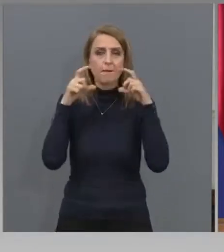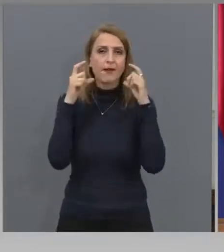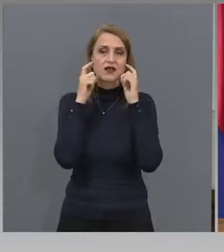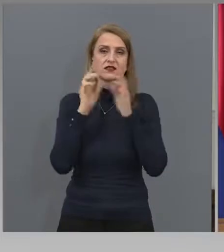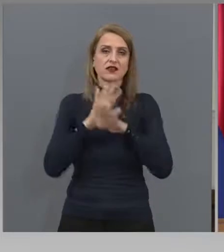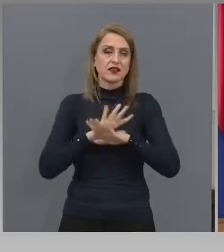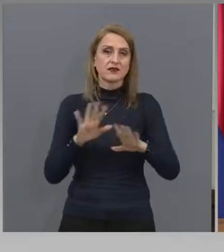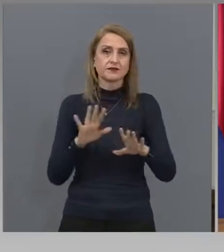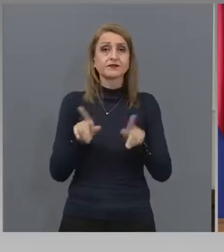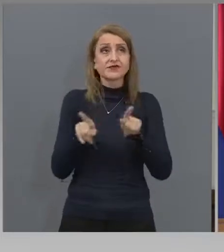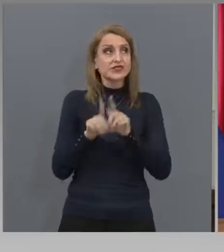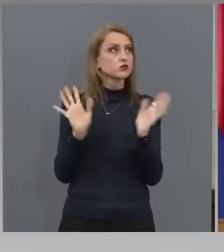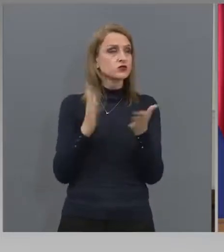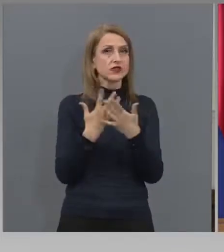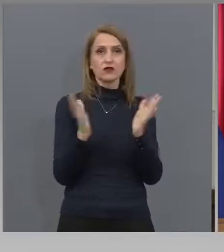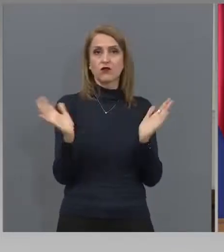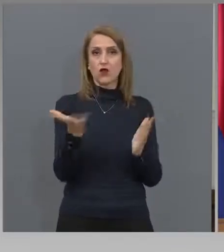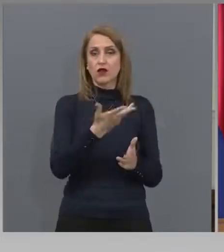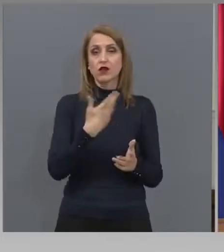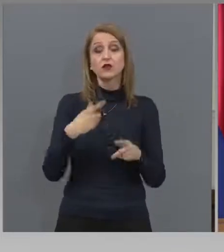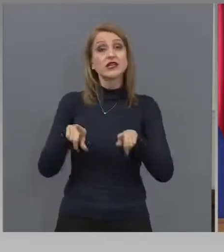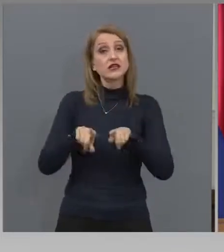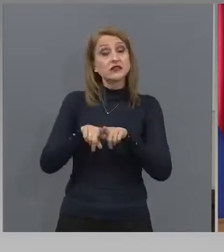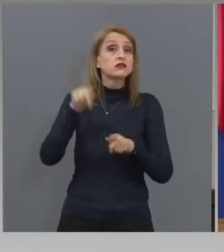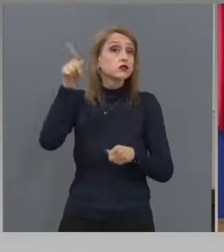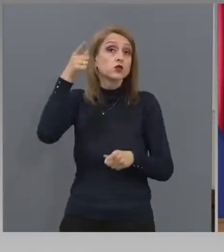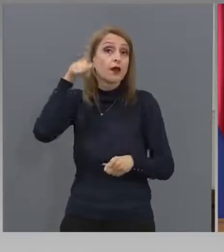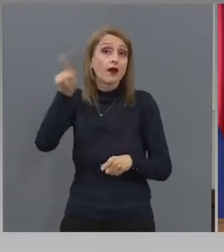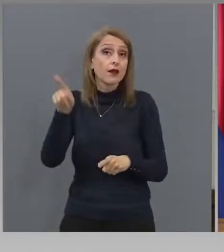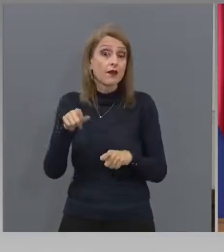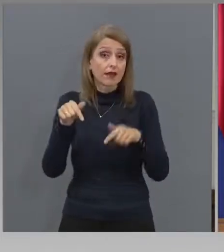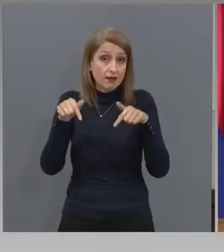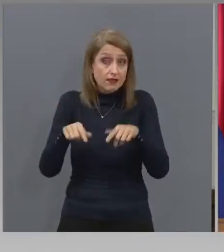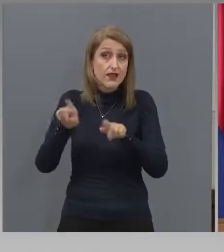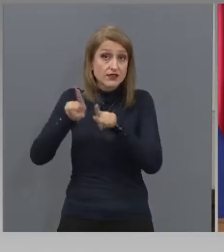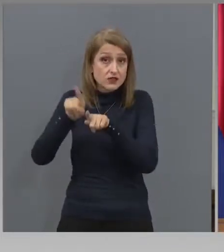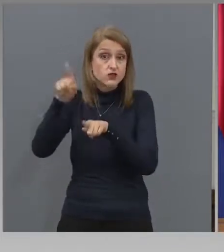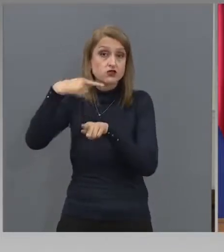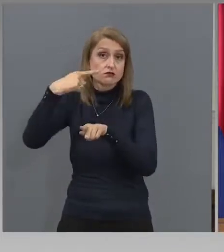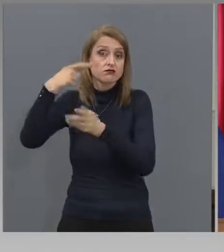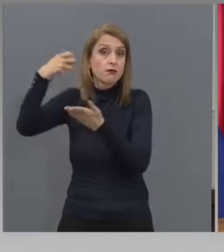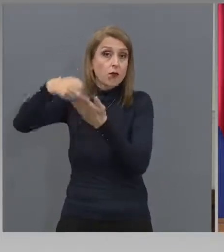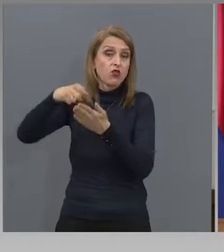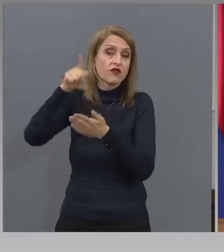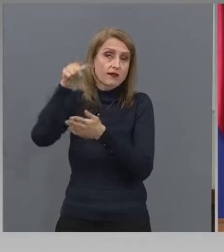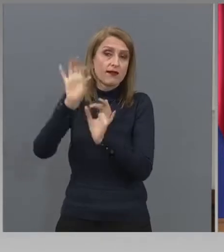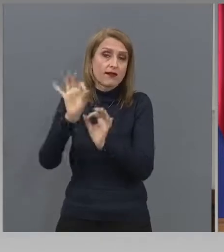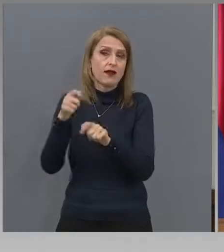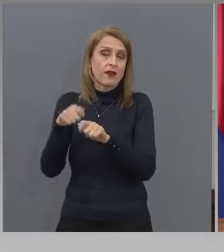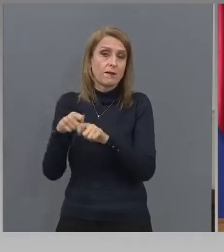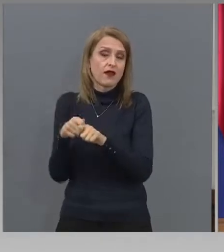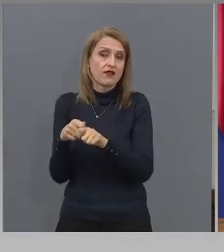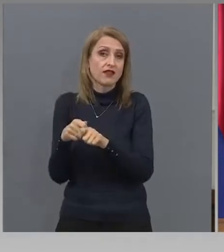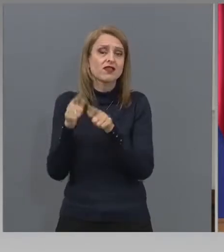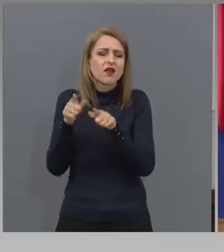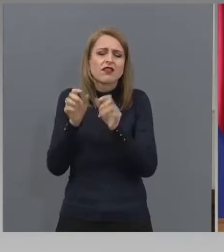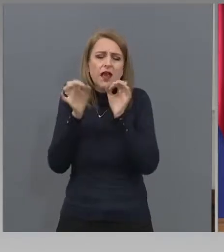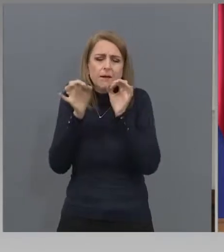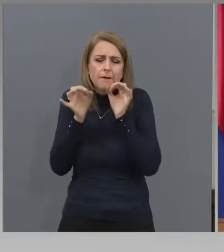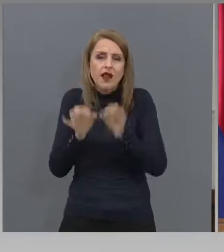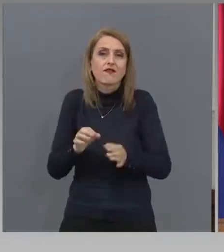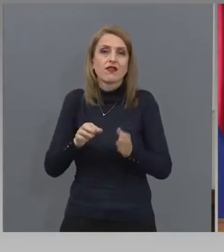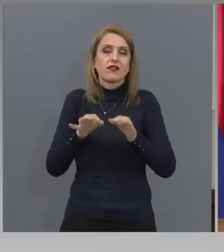закрито. Същото и в Германия днеска потвърдиха, че това е най-правилната мярка.